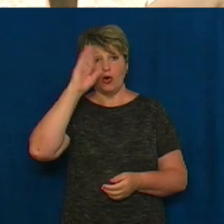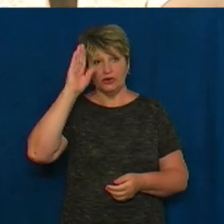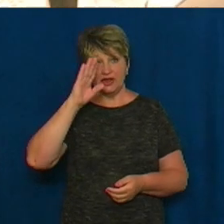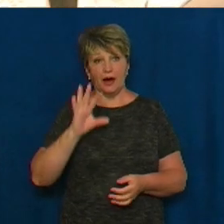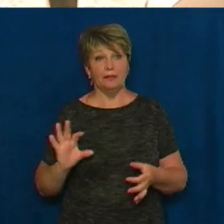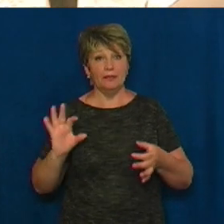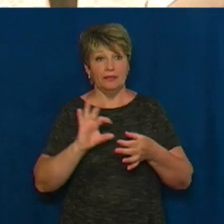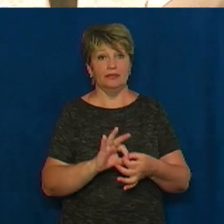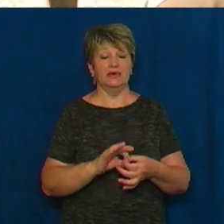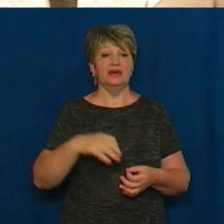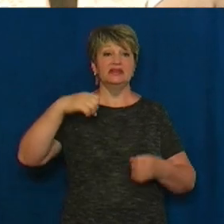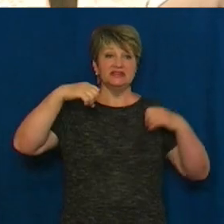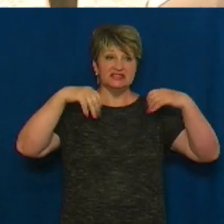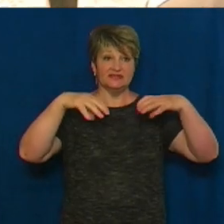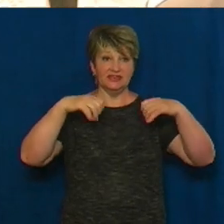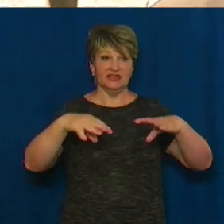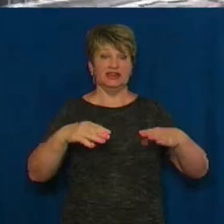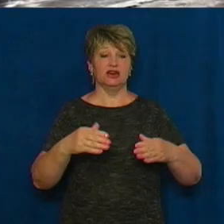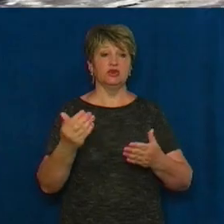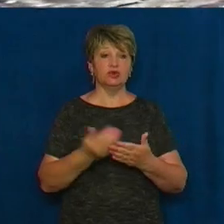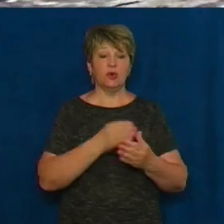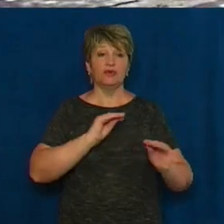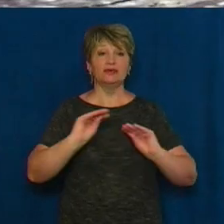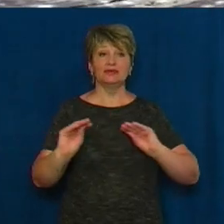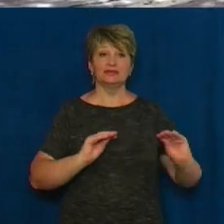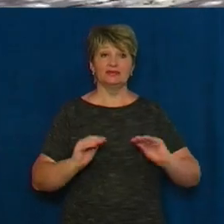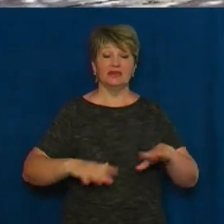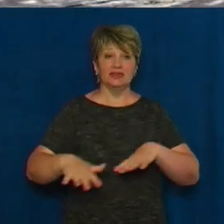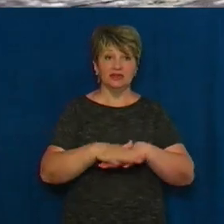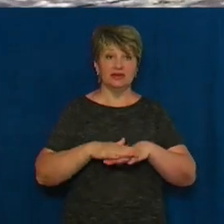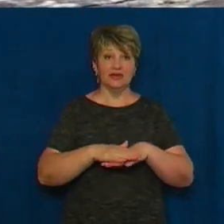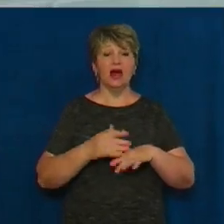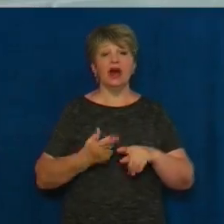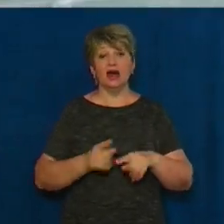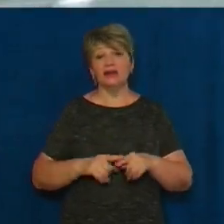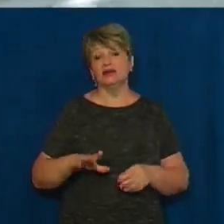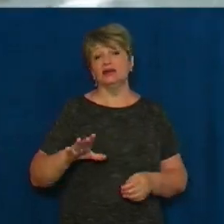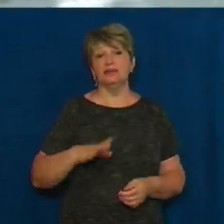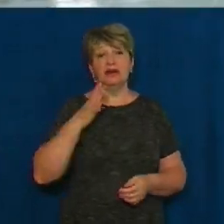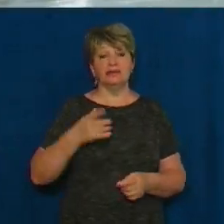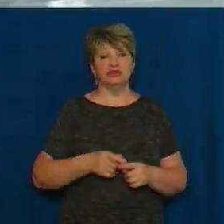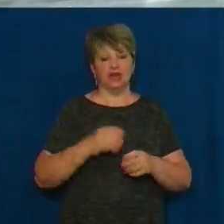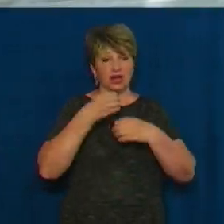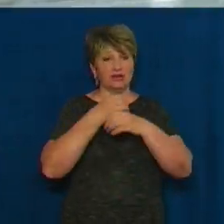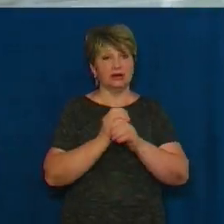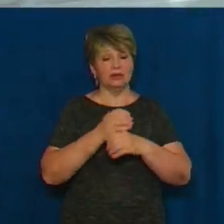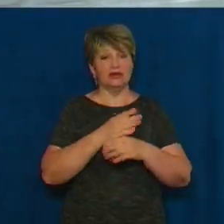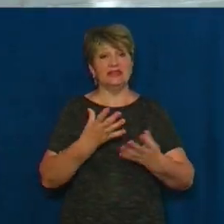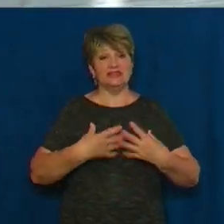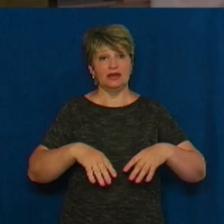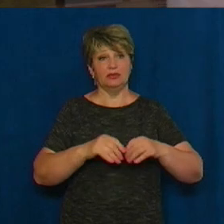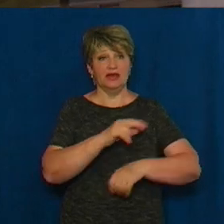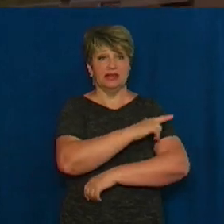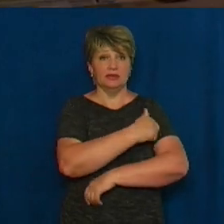світла і благоустрій території. А це – діюча амбулаторія загальної практики сімейної медицини.